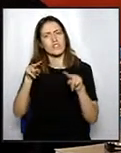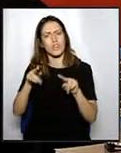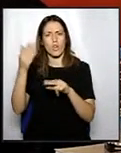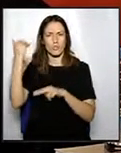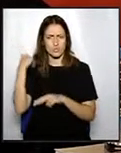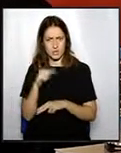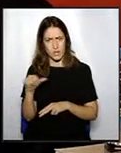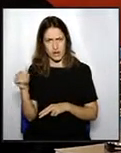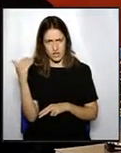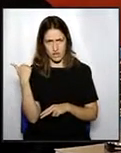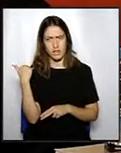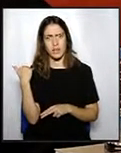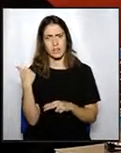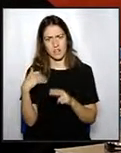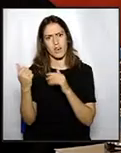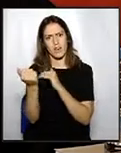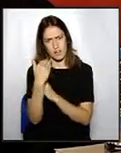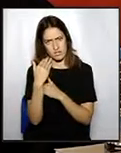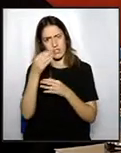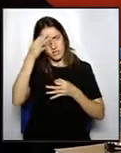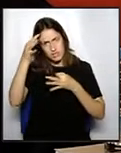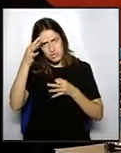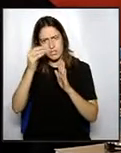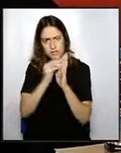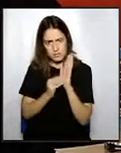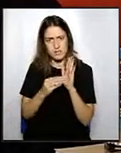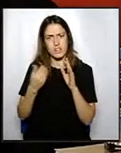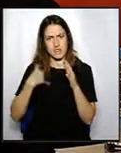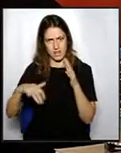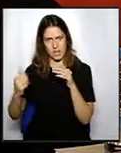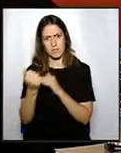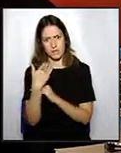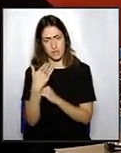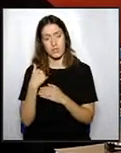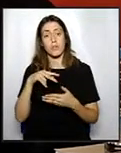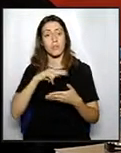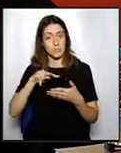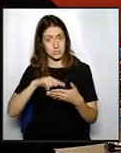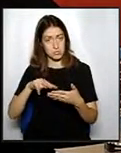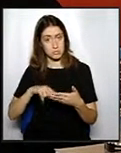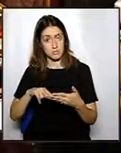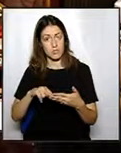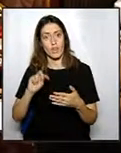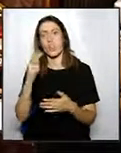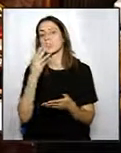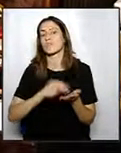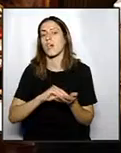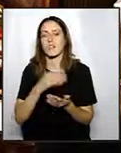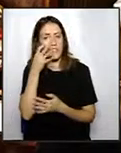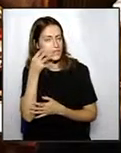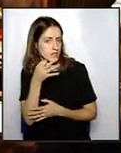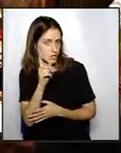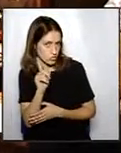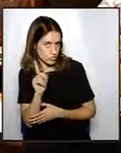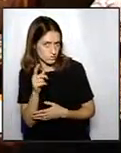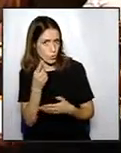de la setmana passada més o menys per on tenirien totes aquestes al·legacions. Jo me les he llegit, la veritat és que no me les he llegit dos cops, possiblement sí que